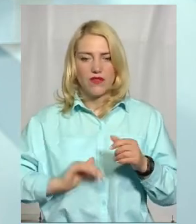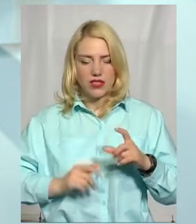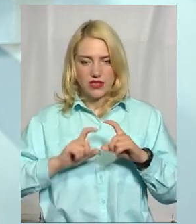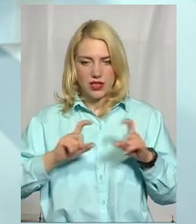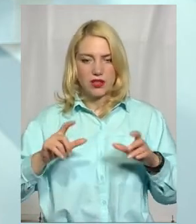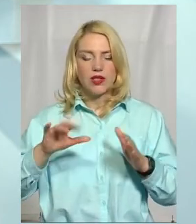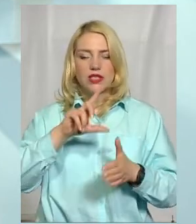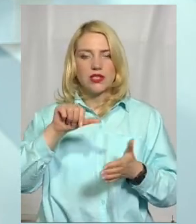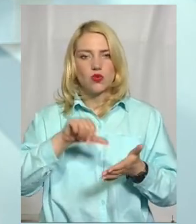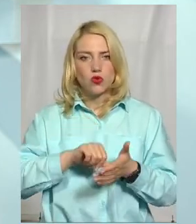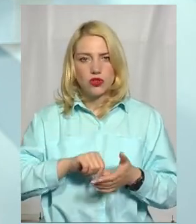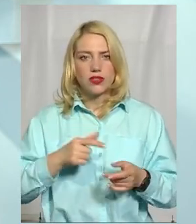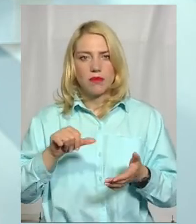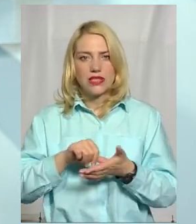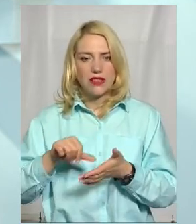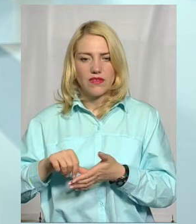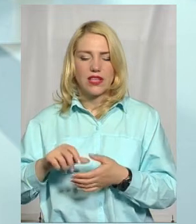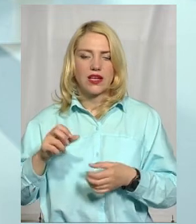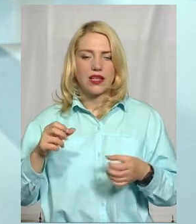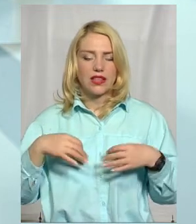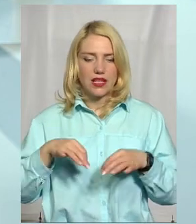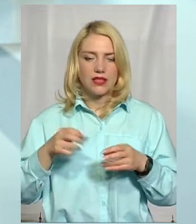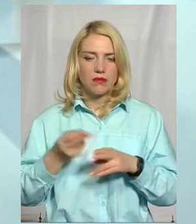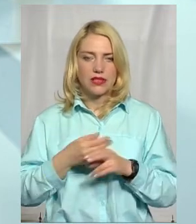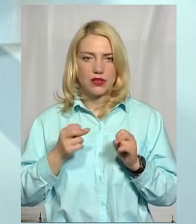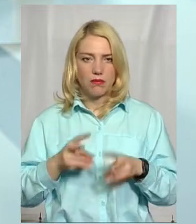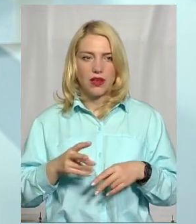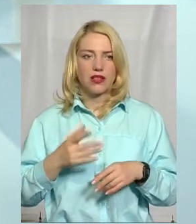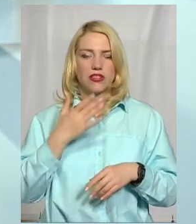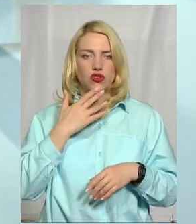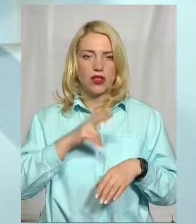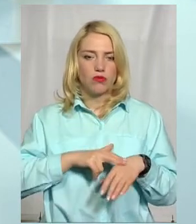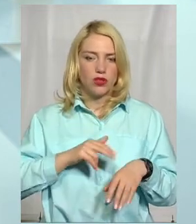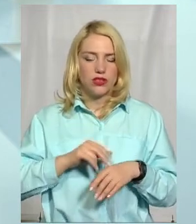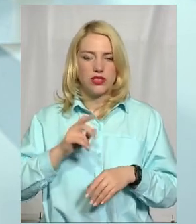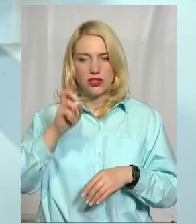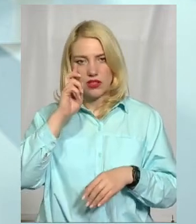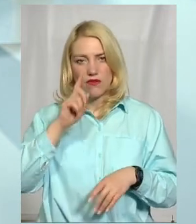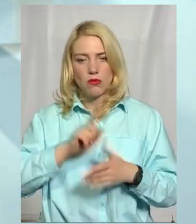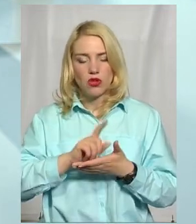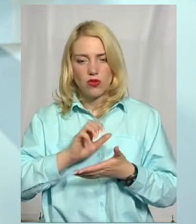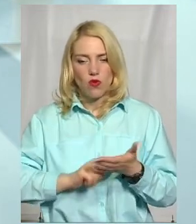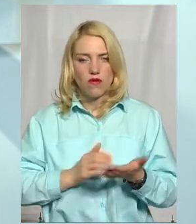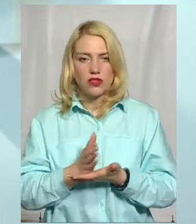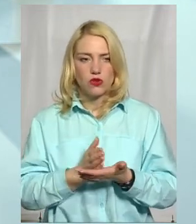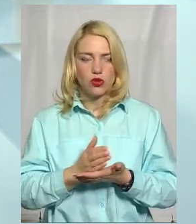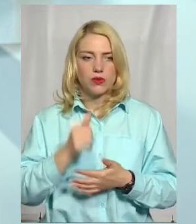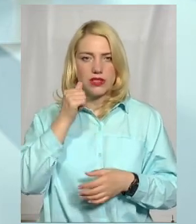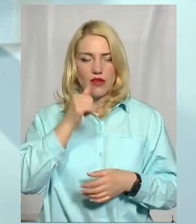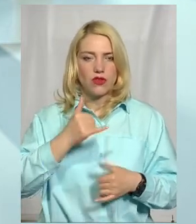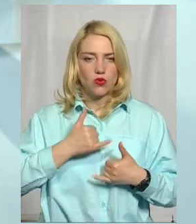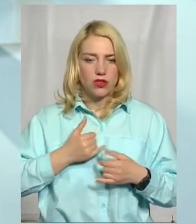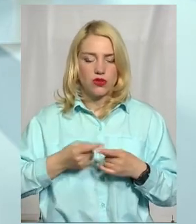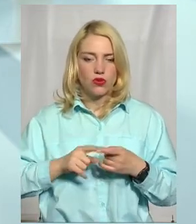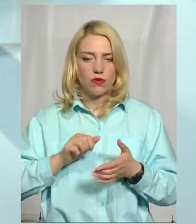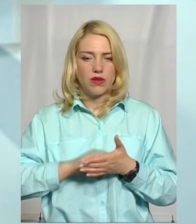«Укртрансбезпеки», і Національної поліції, і Державної податкової служби. І завтра у нас